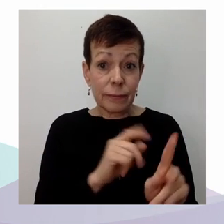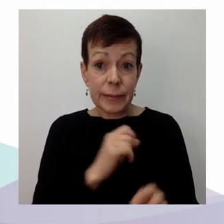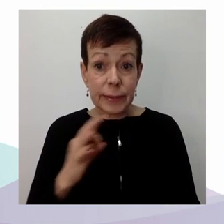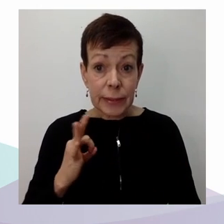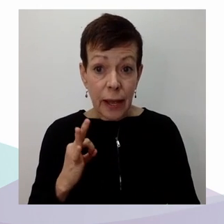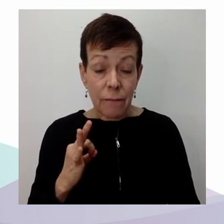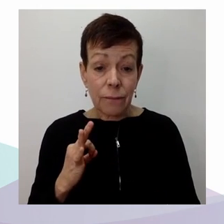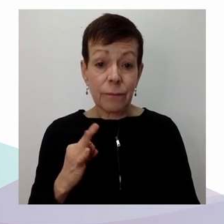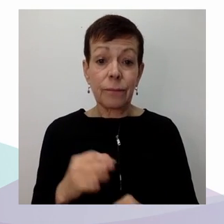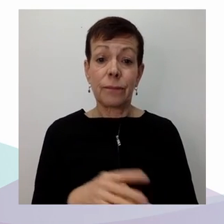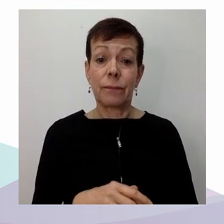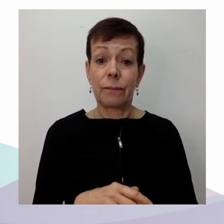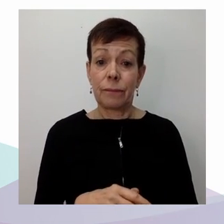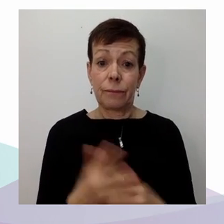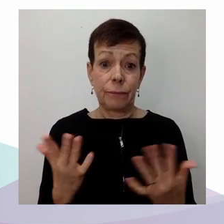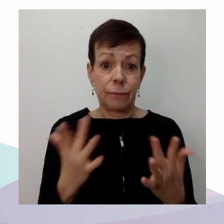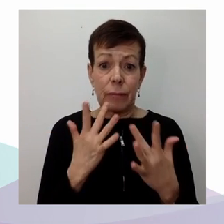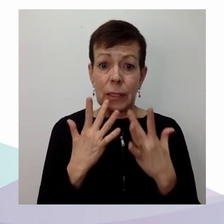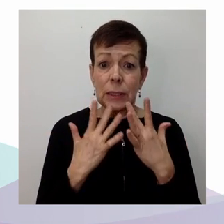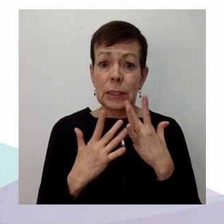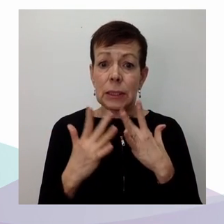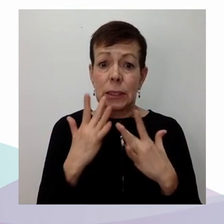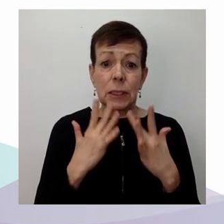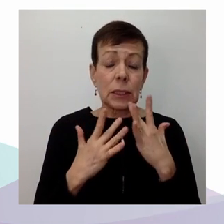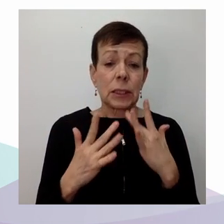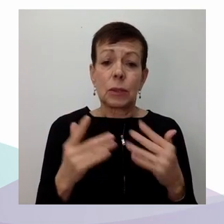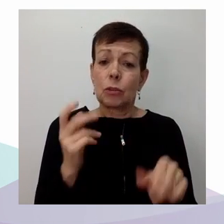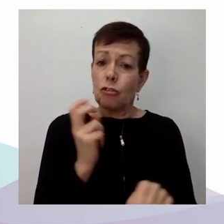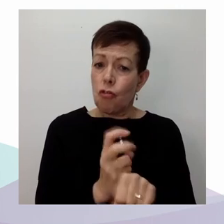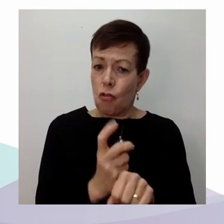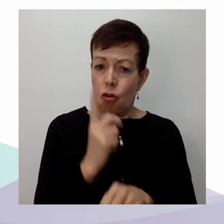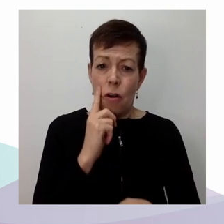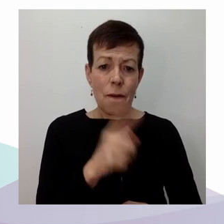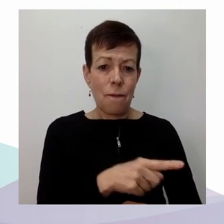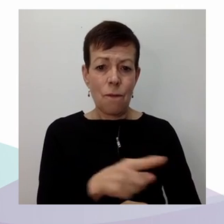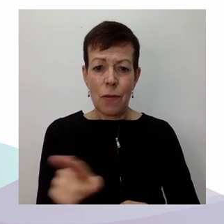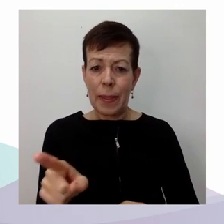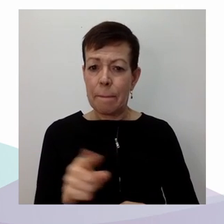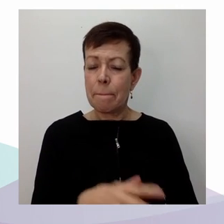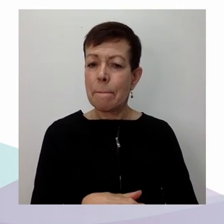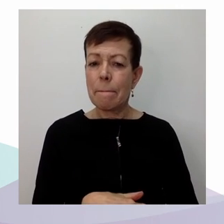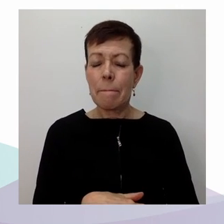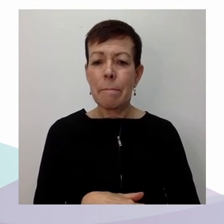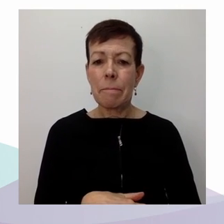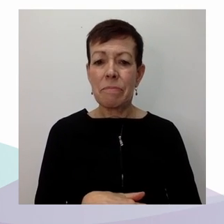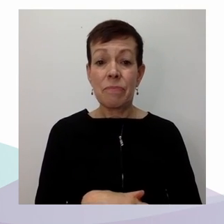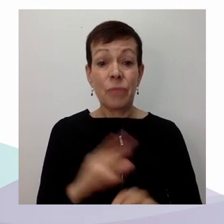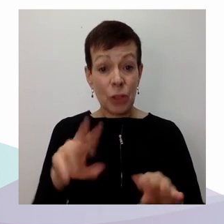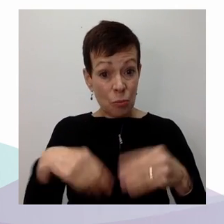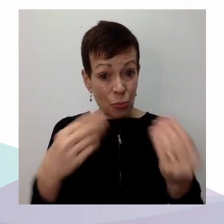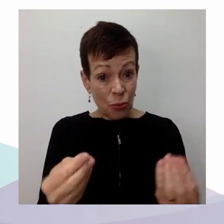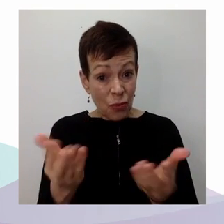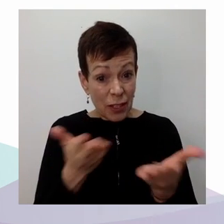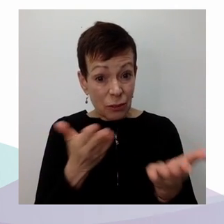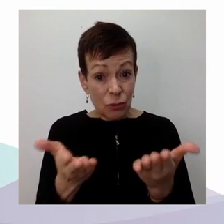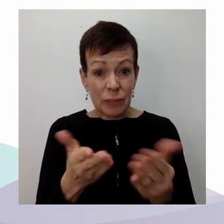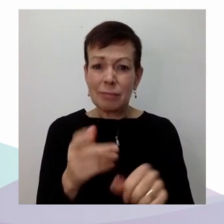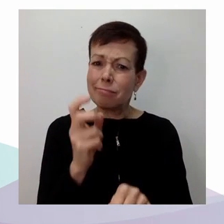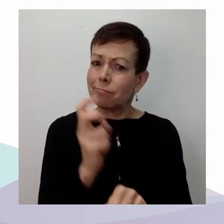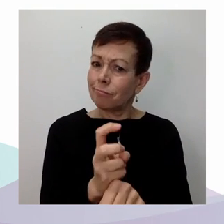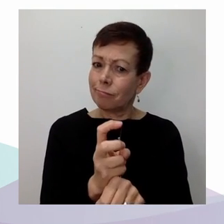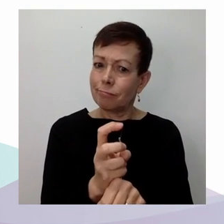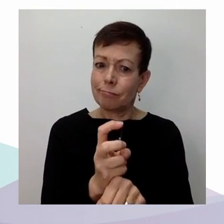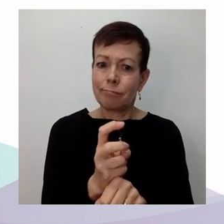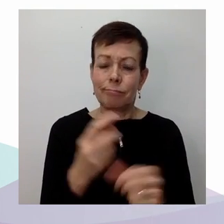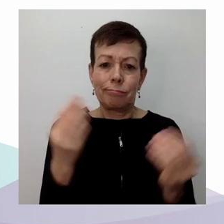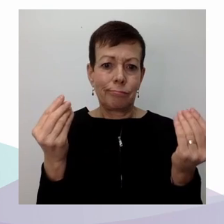à maintenir les services en place. Mais donc, bref, hormis ces enjeux qui sont fondamentaux,